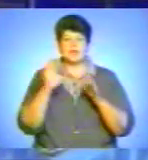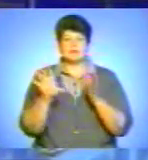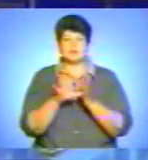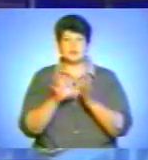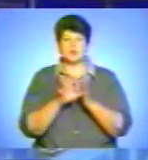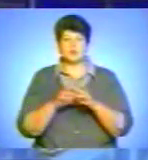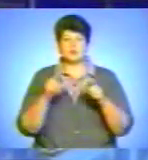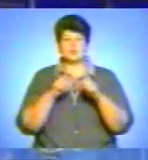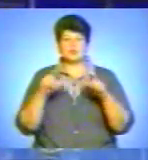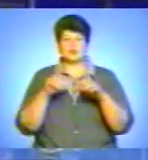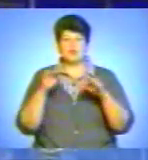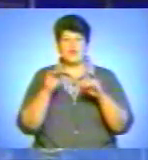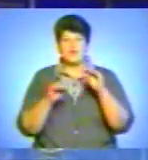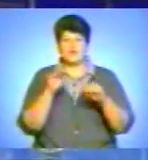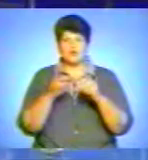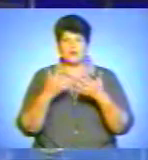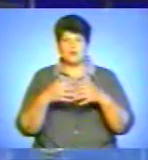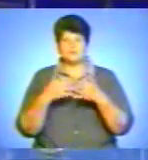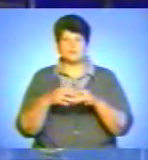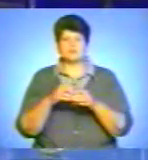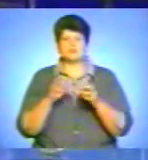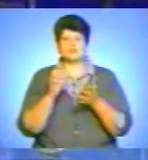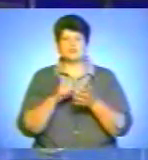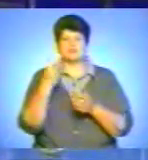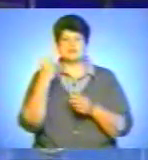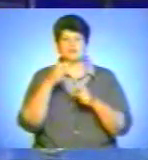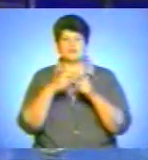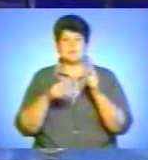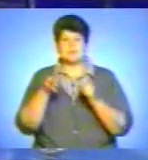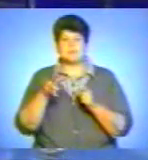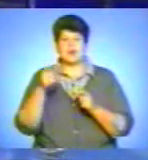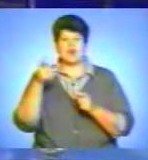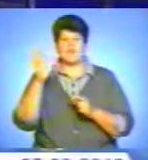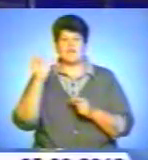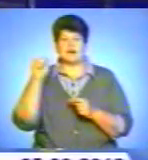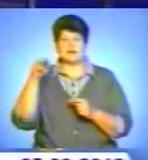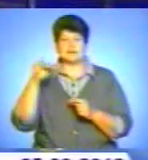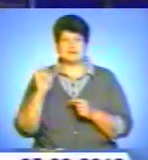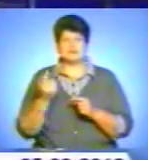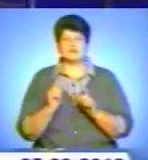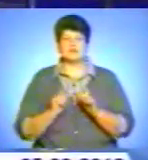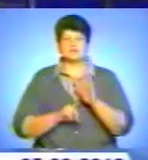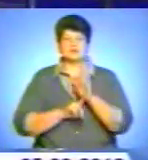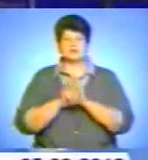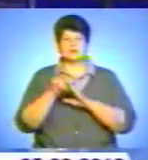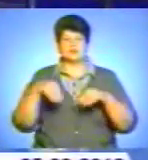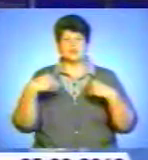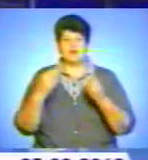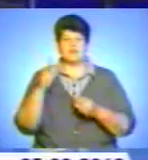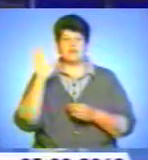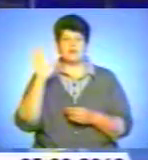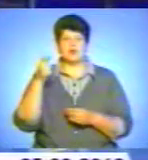потужність сягає понад 2,5 мегавати. Старт виробництво дав перший віце-прем'єр міністр України Валерій